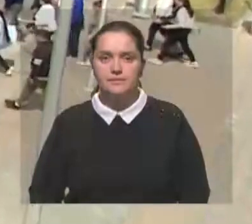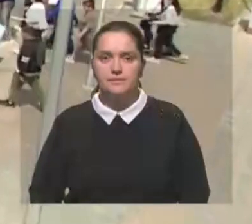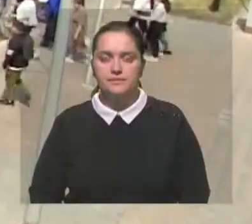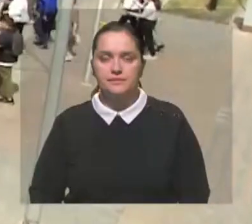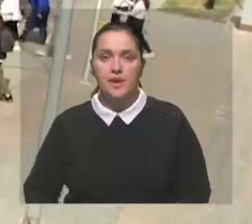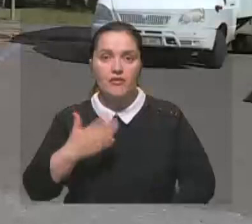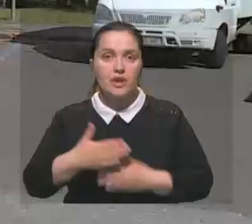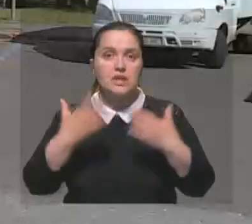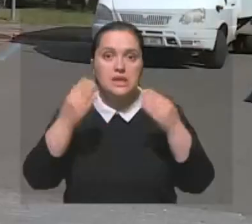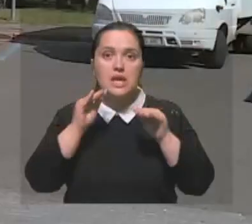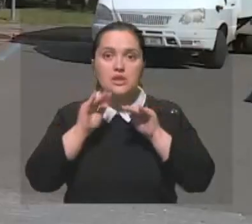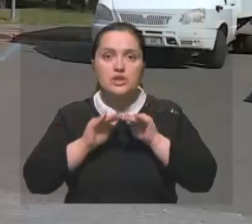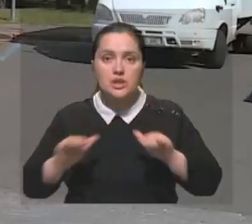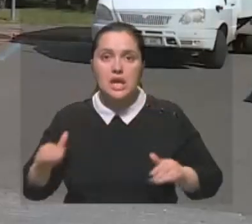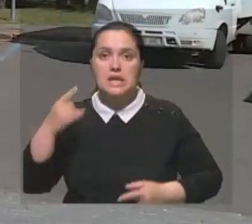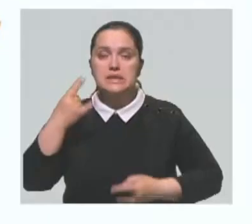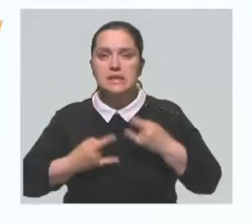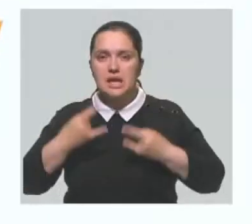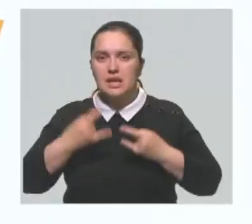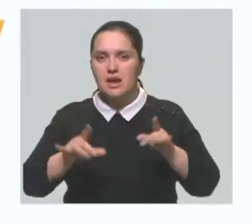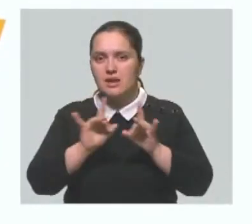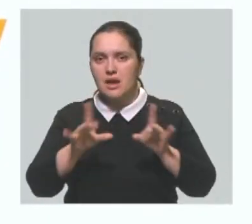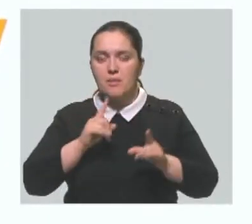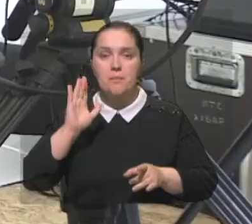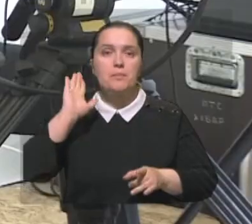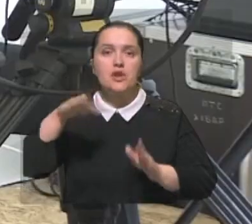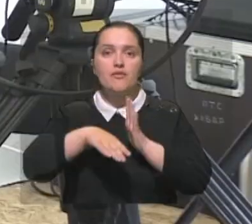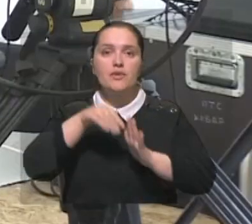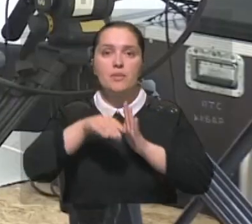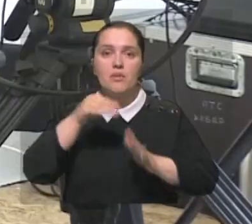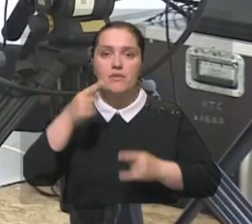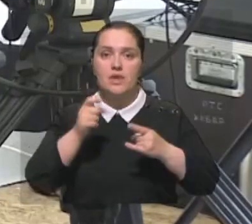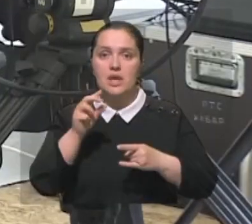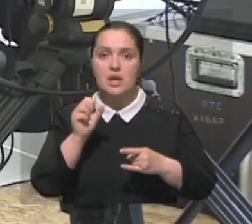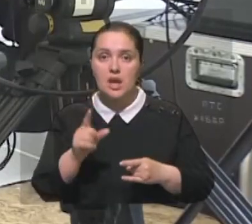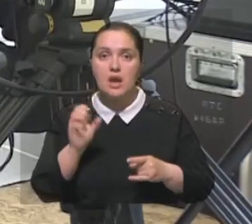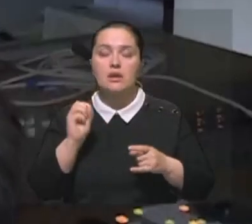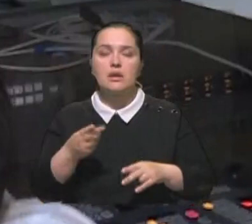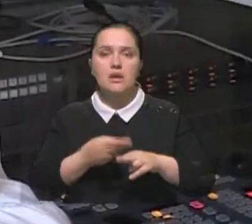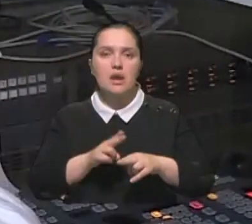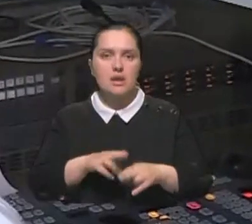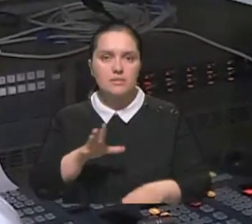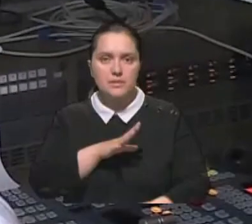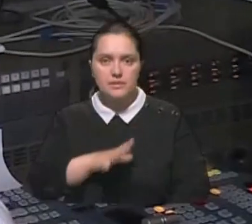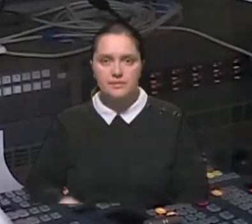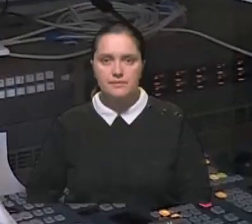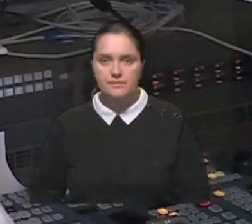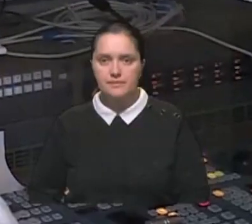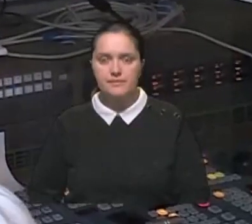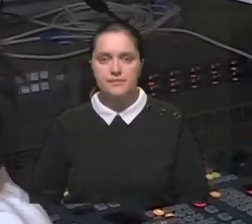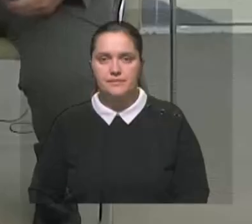В канун Дня Тишины. Телемарафон о предстоящем референдуме в эфире Хабара. Как это было?